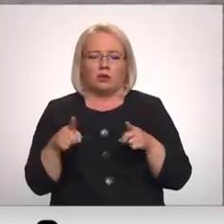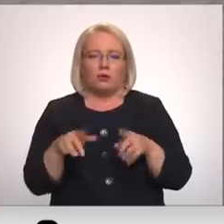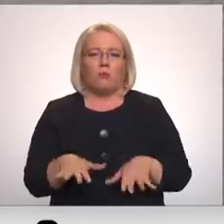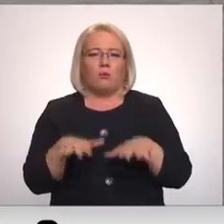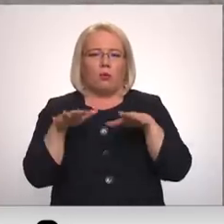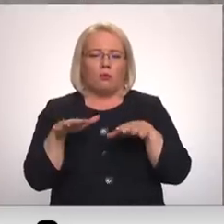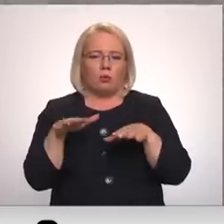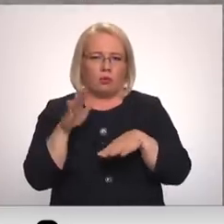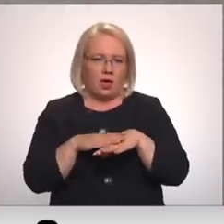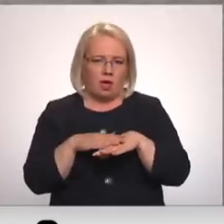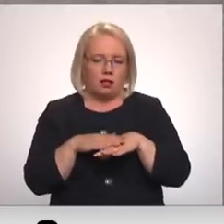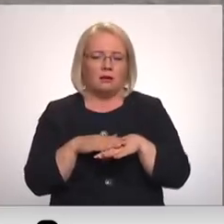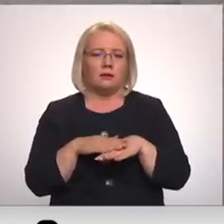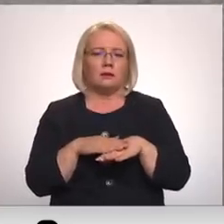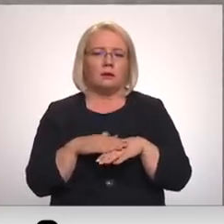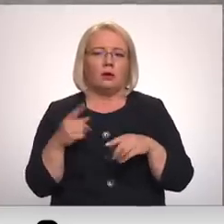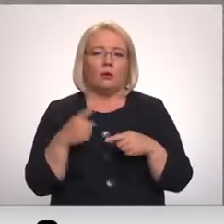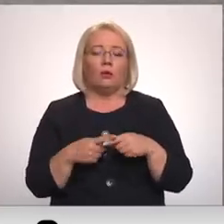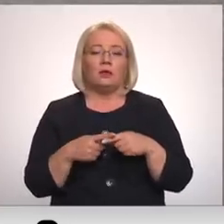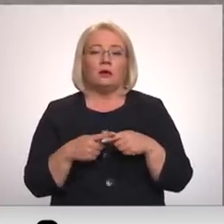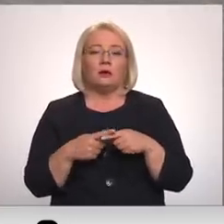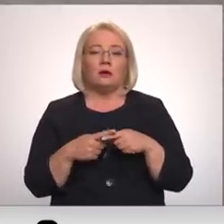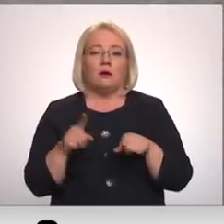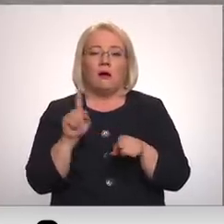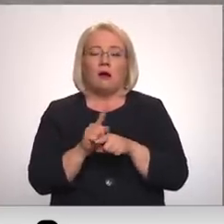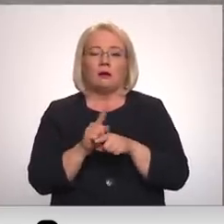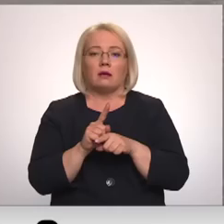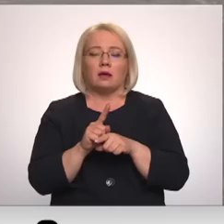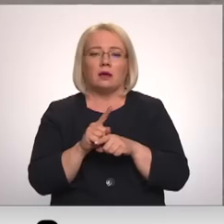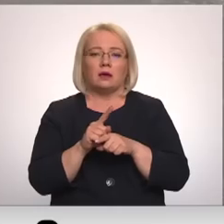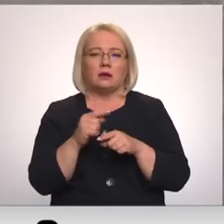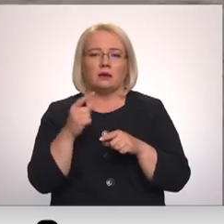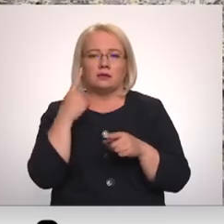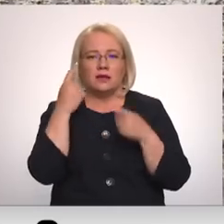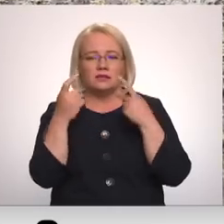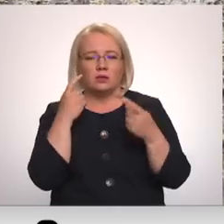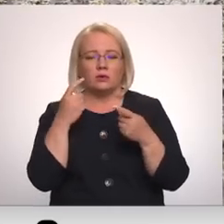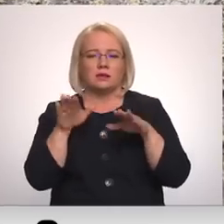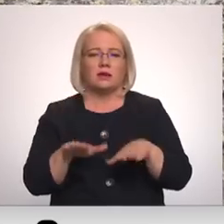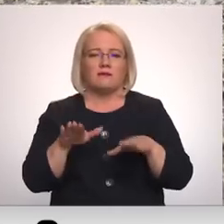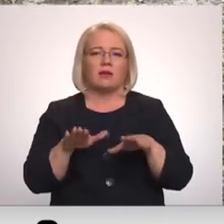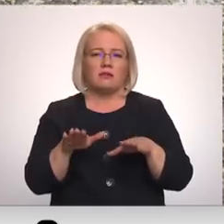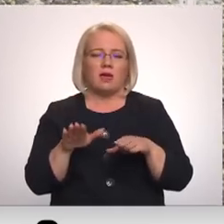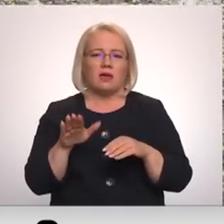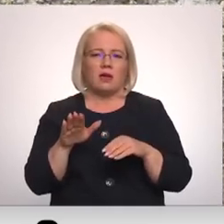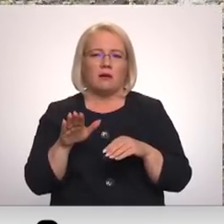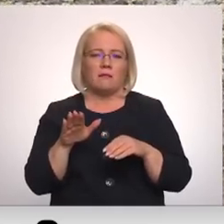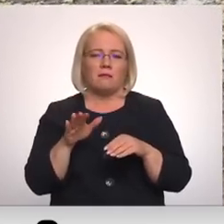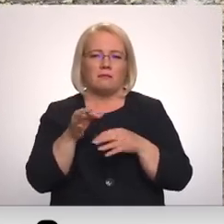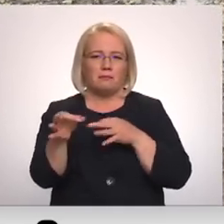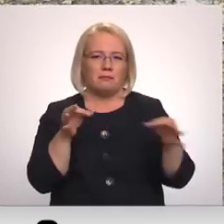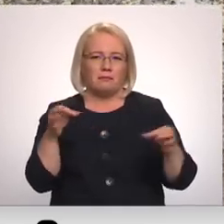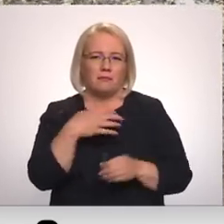radīto apstākru dēļ. Arī sadzinoties ar vairākām vietējām pašvaldībām, tur